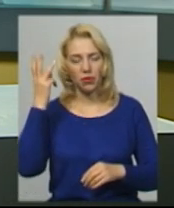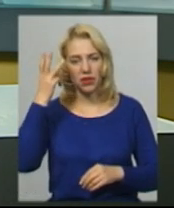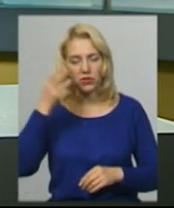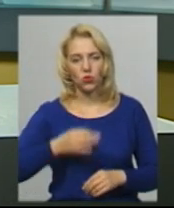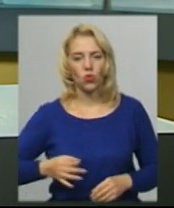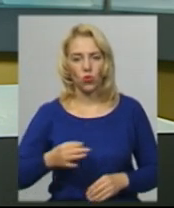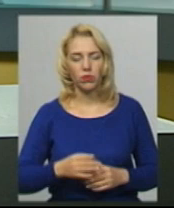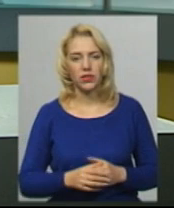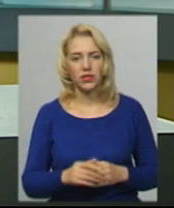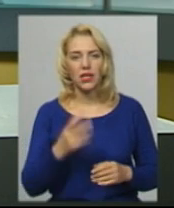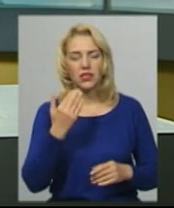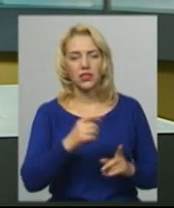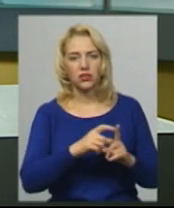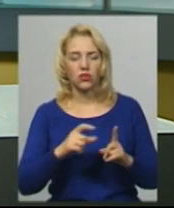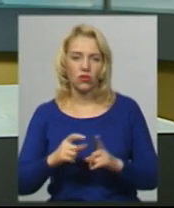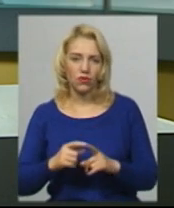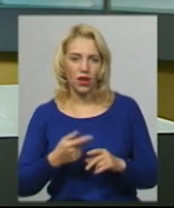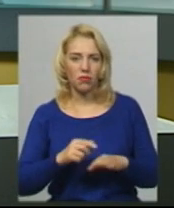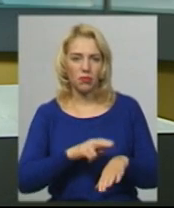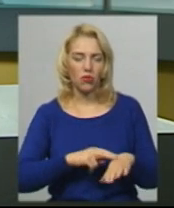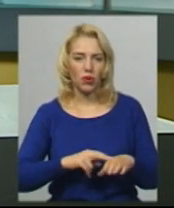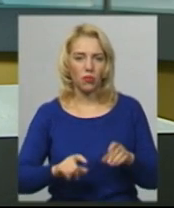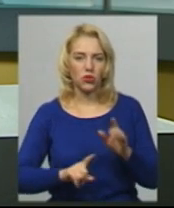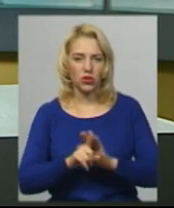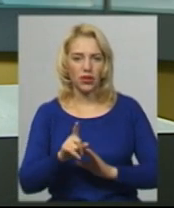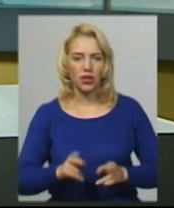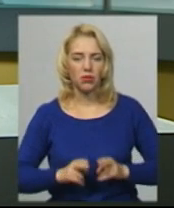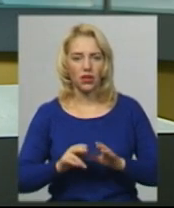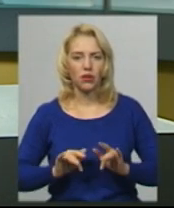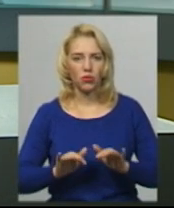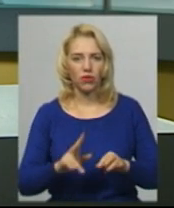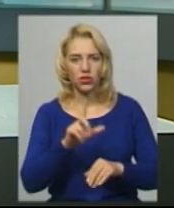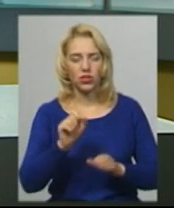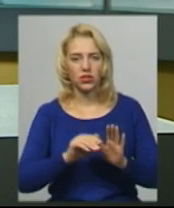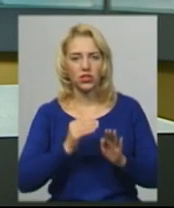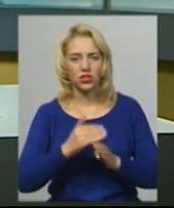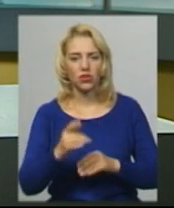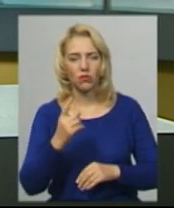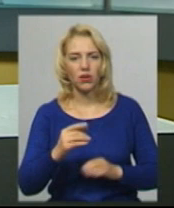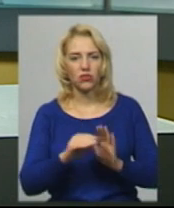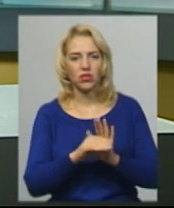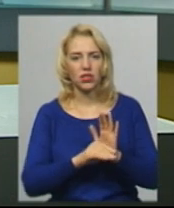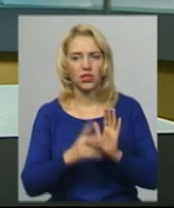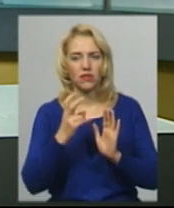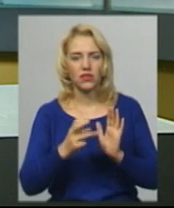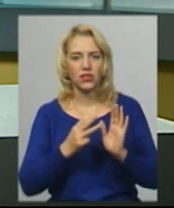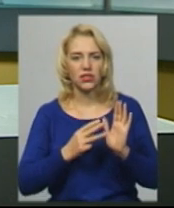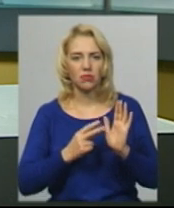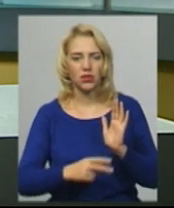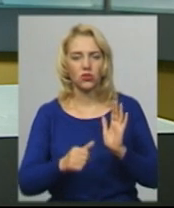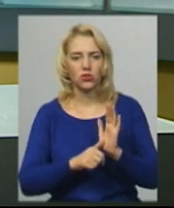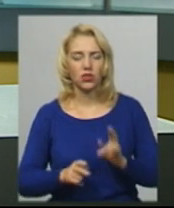Катерина Шуприган. За її словами, правоохоронці порушили кримінальне провадження за частиною першої статті 276